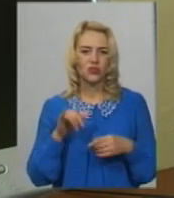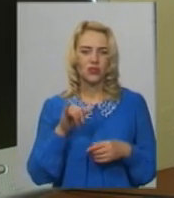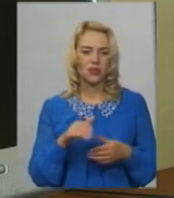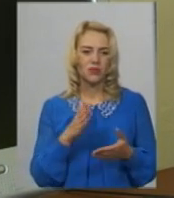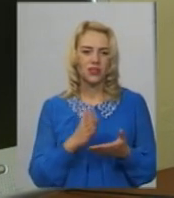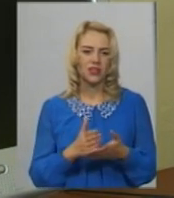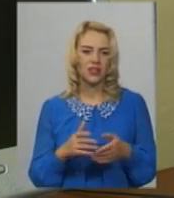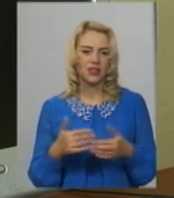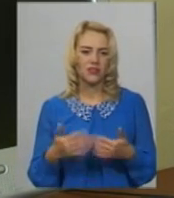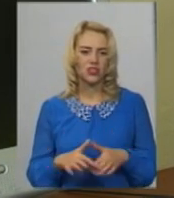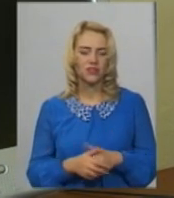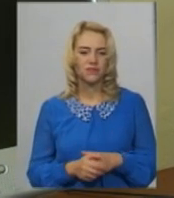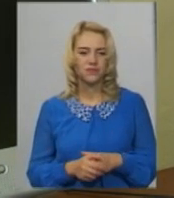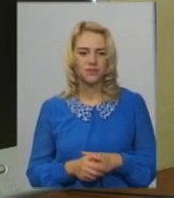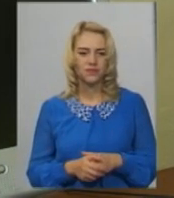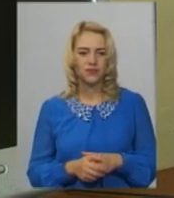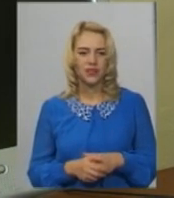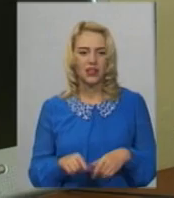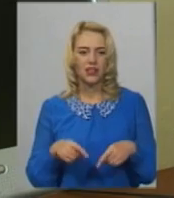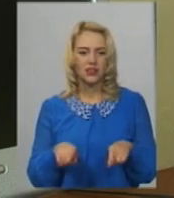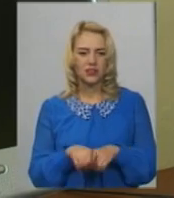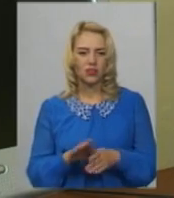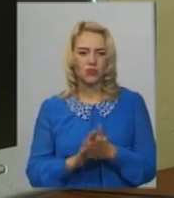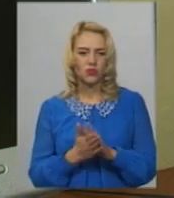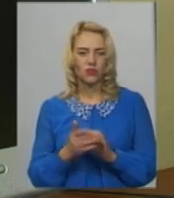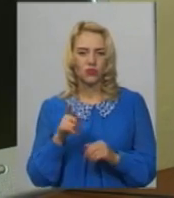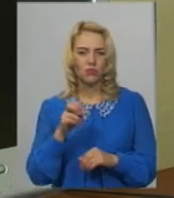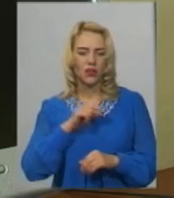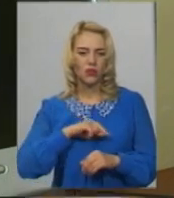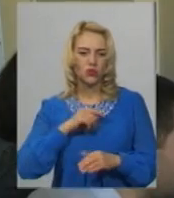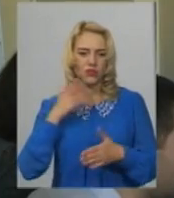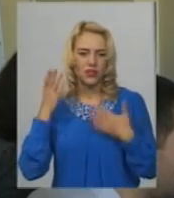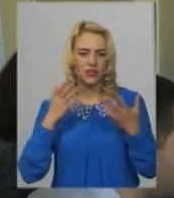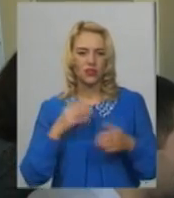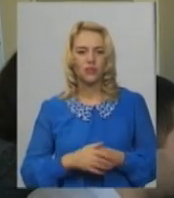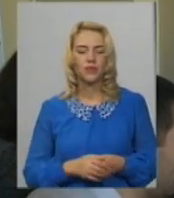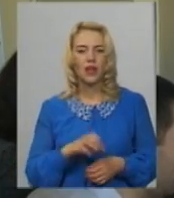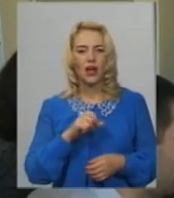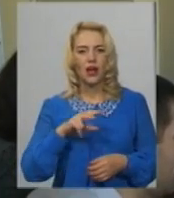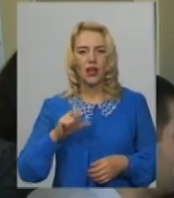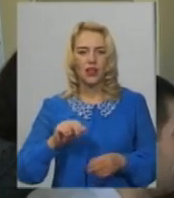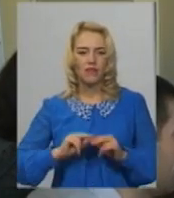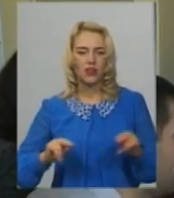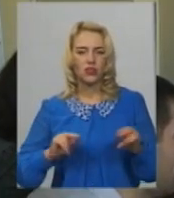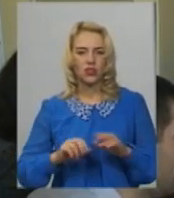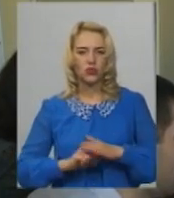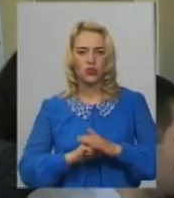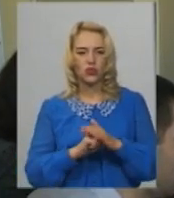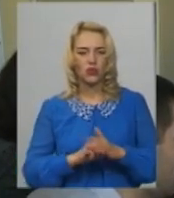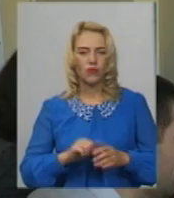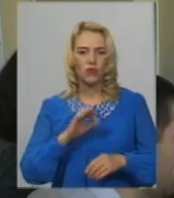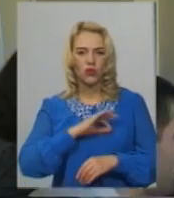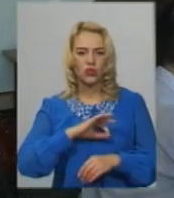така обстановка і тобі на душі весело. Алла Площинська – викладач основ володіння